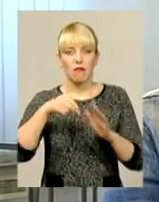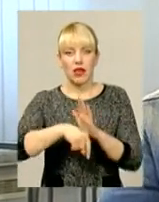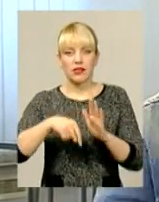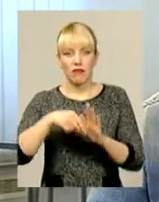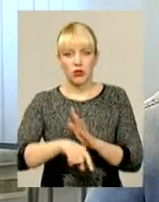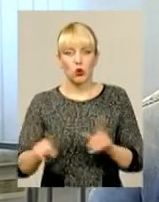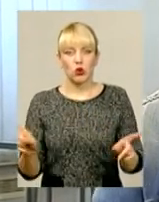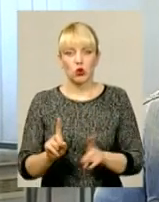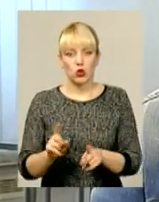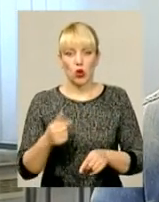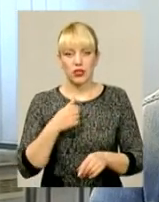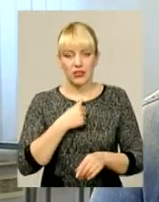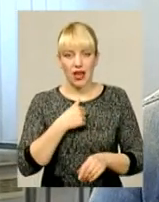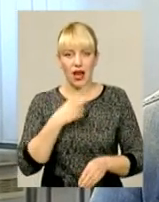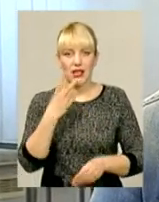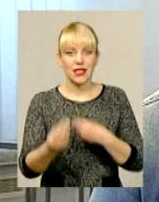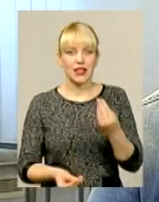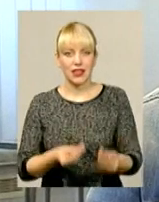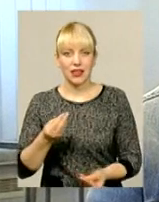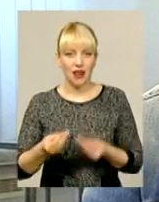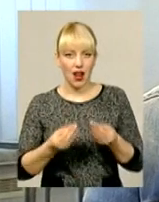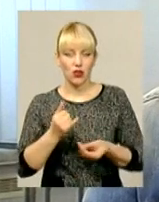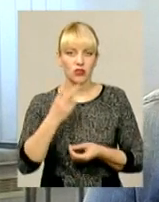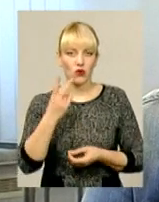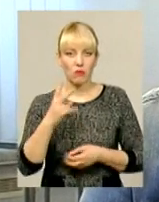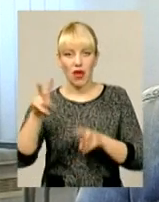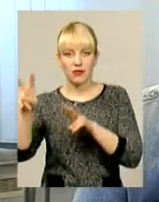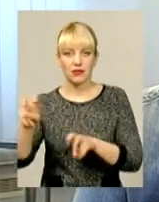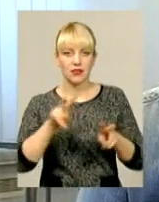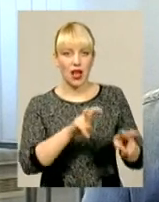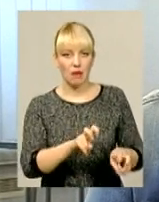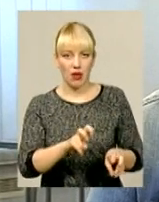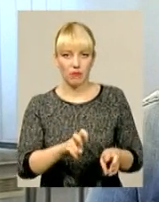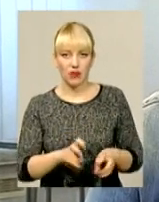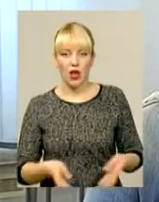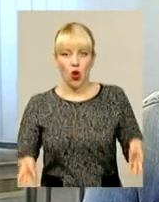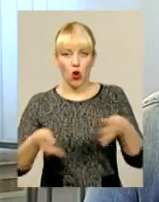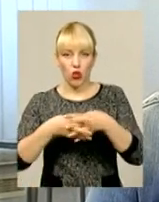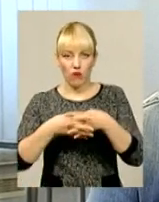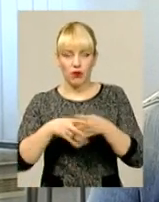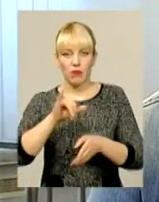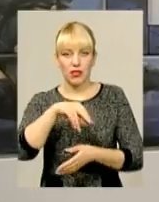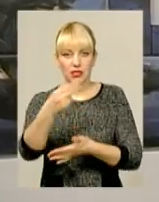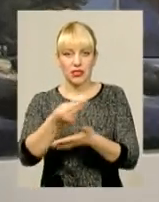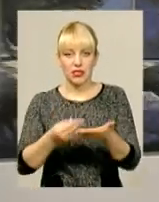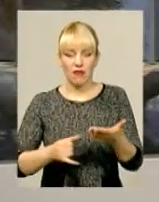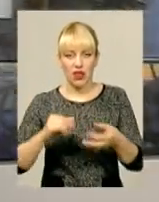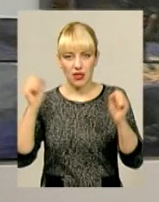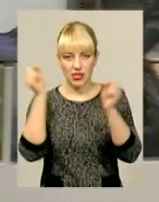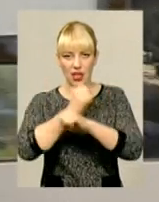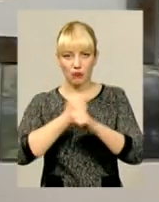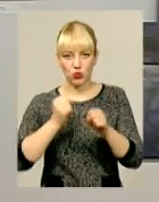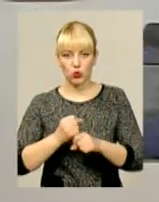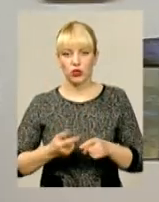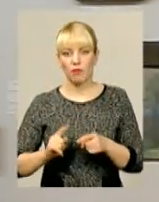я заіграю з двома темами одновременно – з рисуванням і з абсурдом. Уже сама